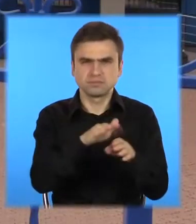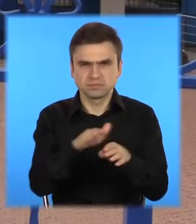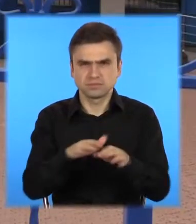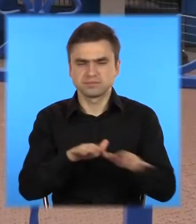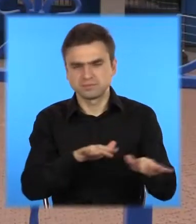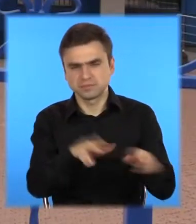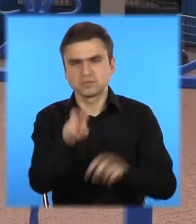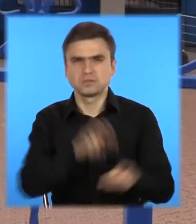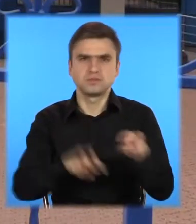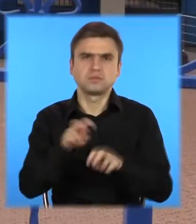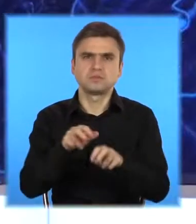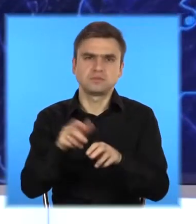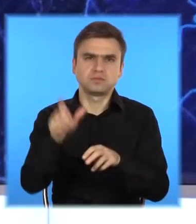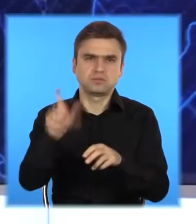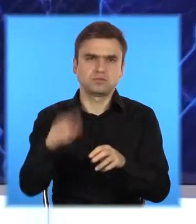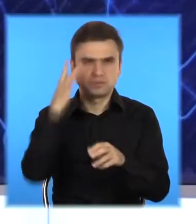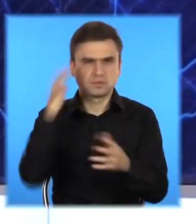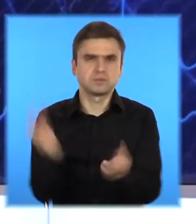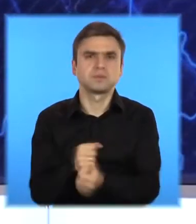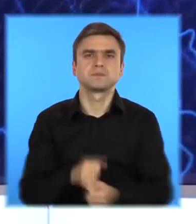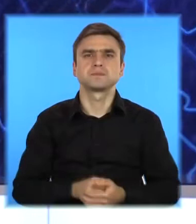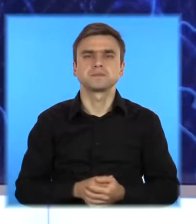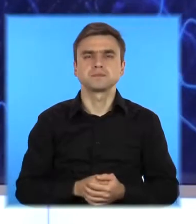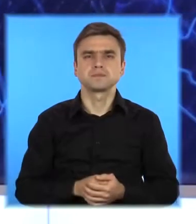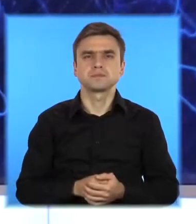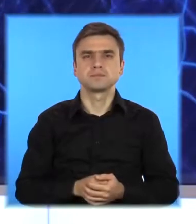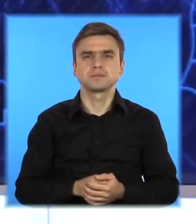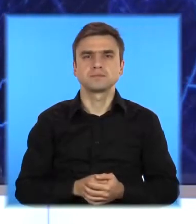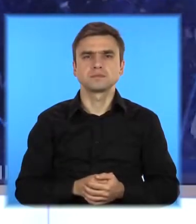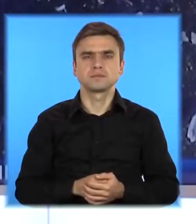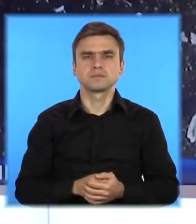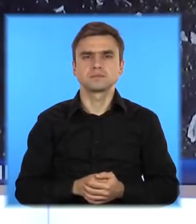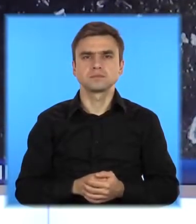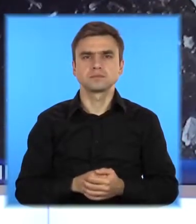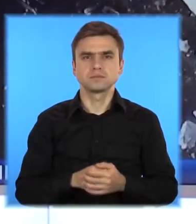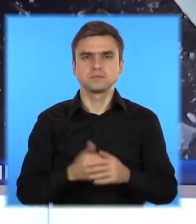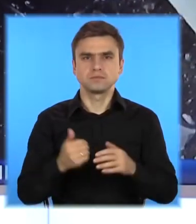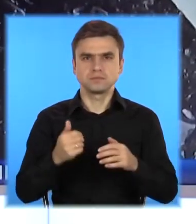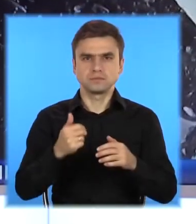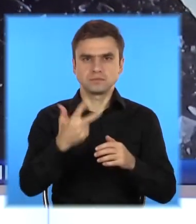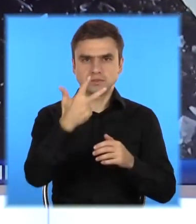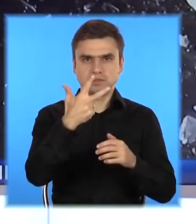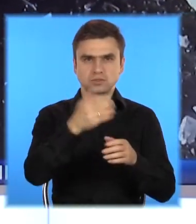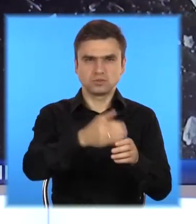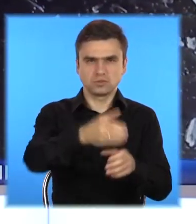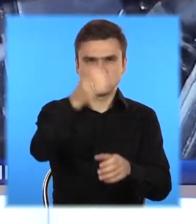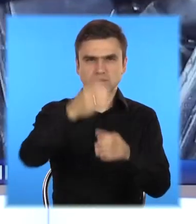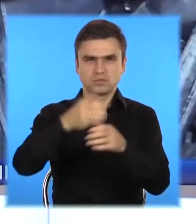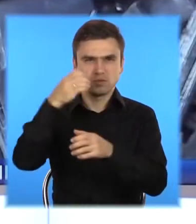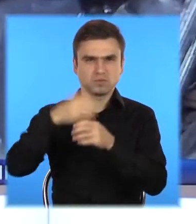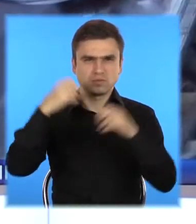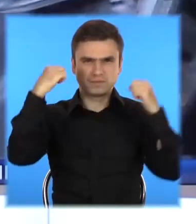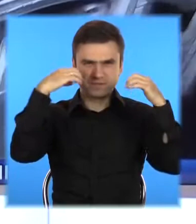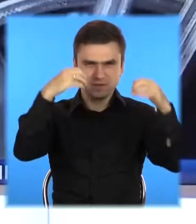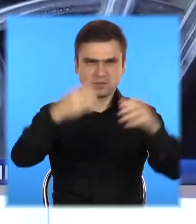до вчинення даного злочину. Мінус три стовпи за вечір. 7 жовтня у Кривому Розі сталося одразу три аварії,